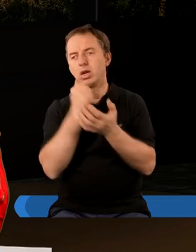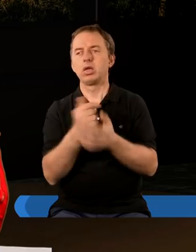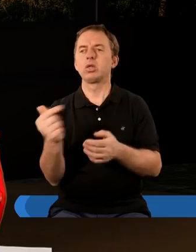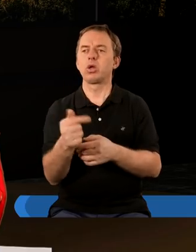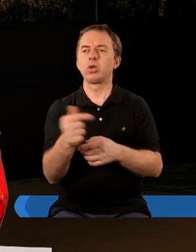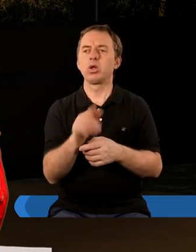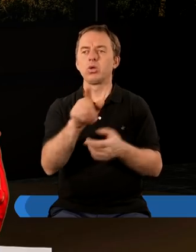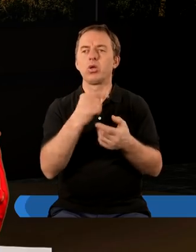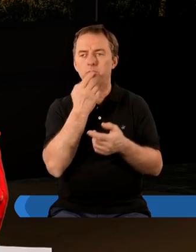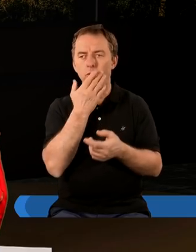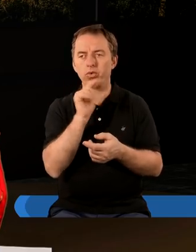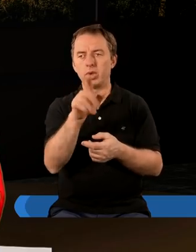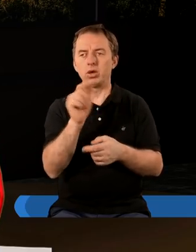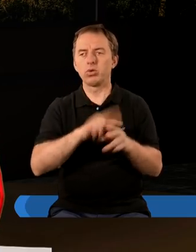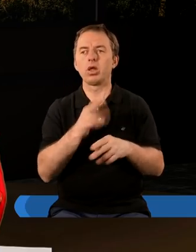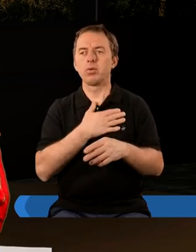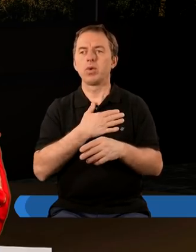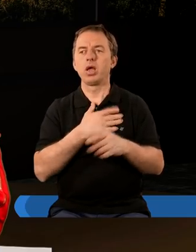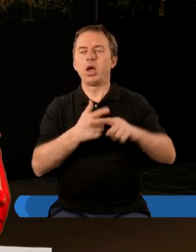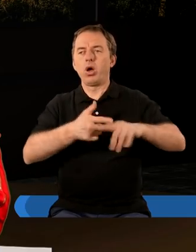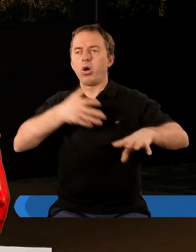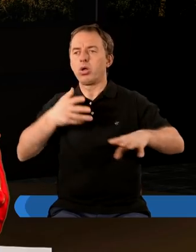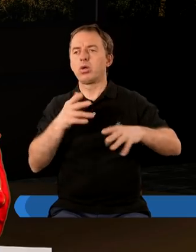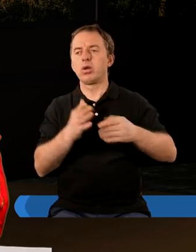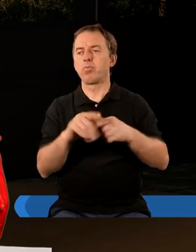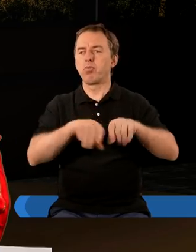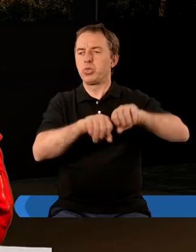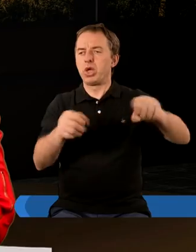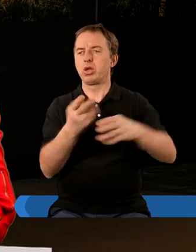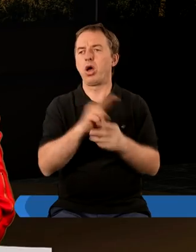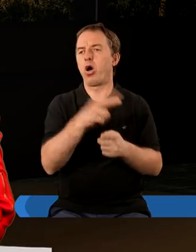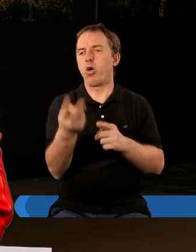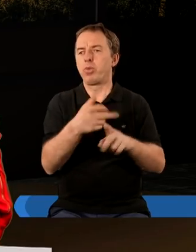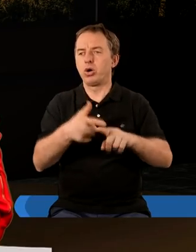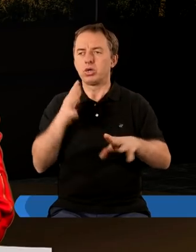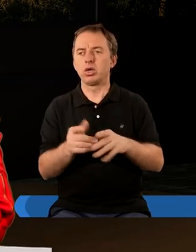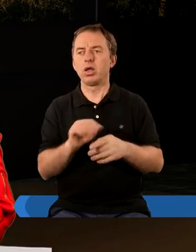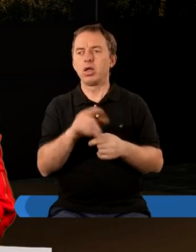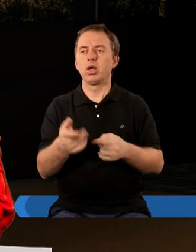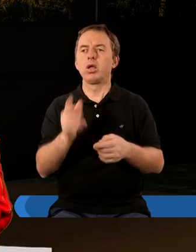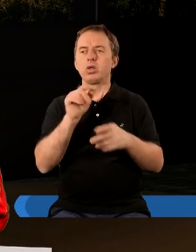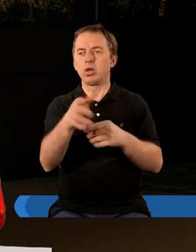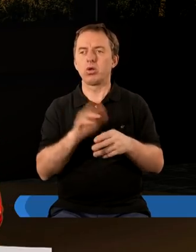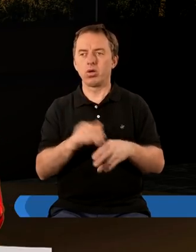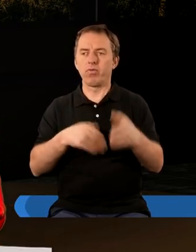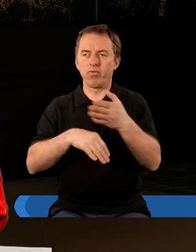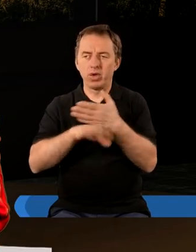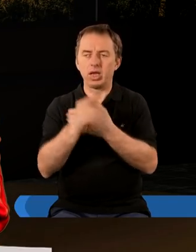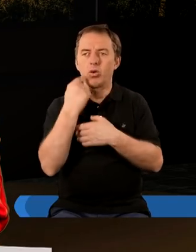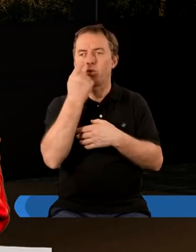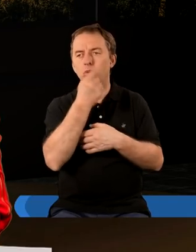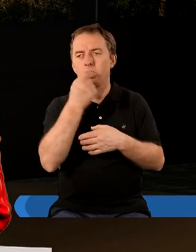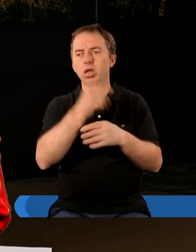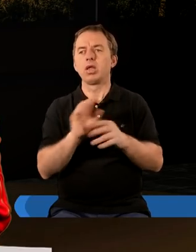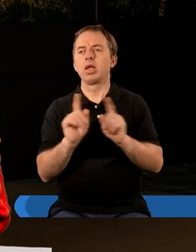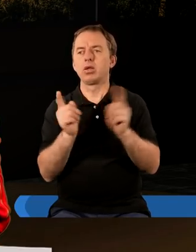list dotyczy, i tu jest to, mówi ten, który ma ostry miecz obosieczny. Wiemy, że miecz obosieczny, szczególnie ten, który wychodzi z